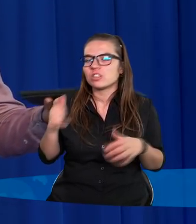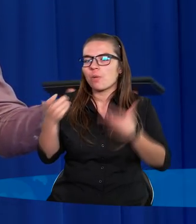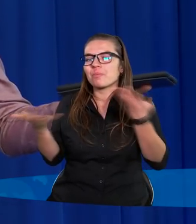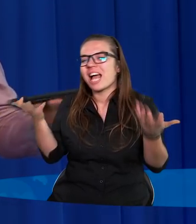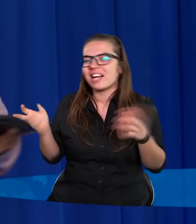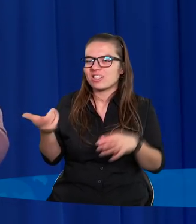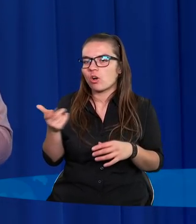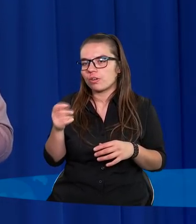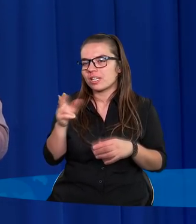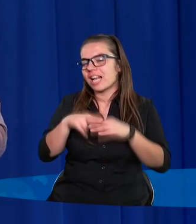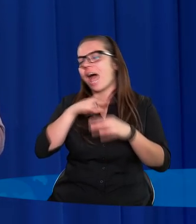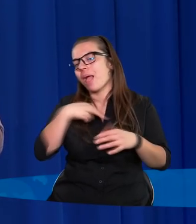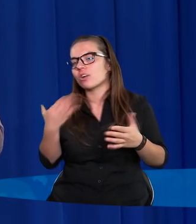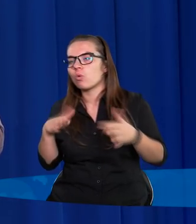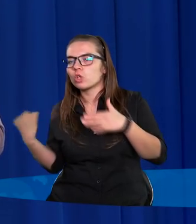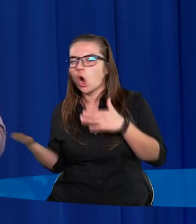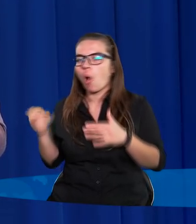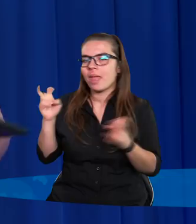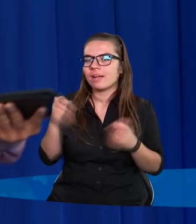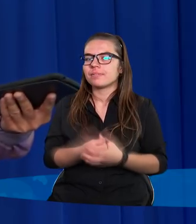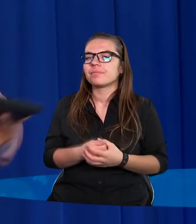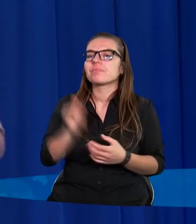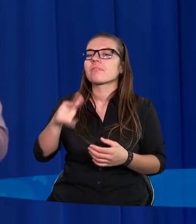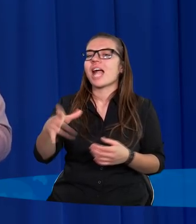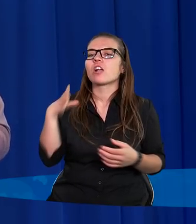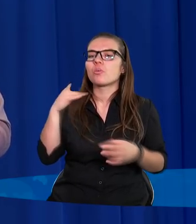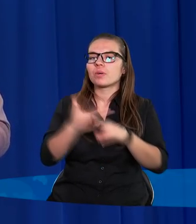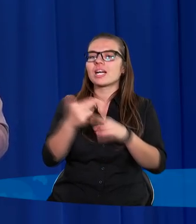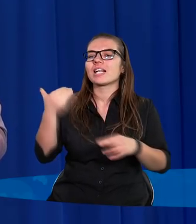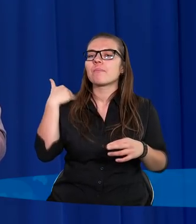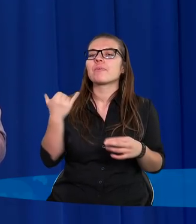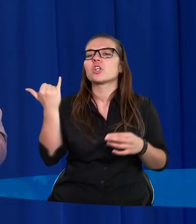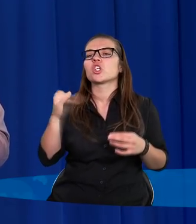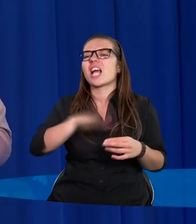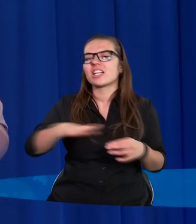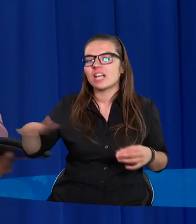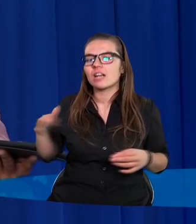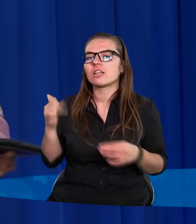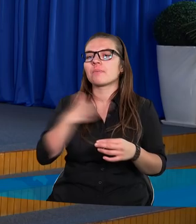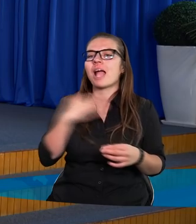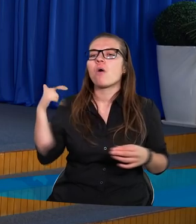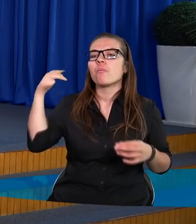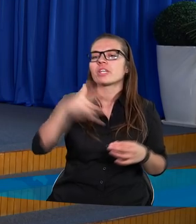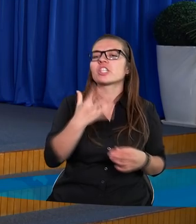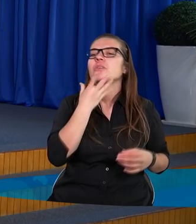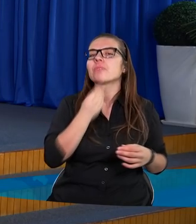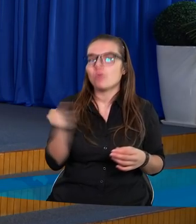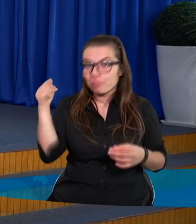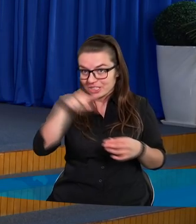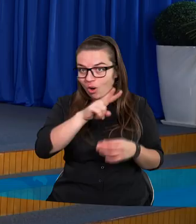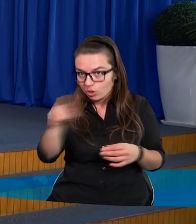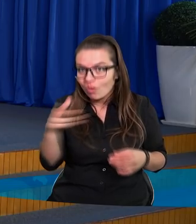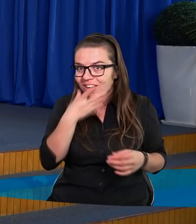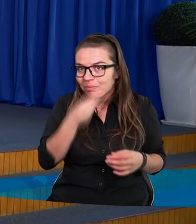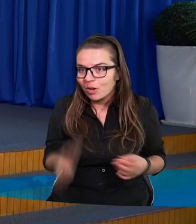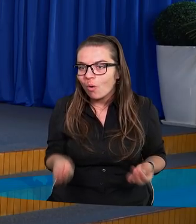przechylić na naszą stronę. A jak to było, kiedy byliśmy dzieciakami i miał przyjść Mikołaj? Przychodził do was Mikołaj